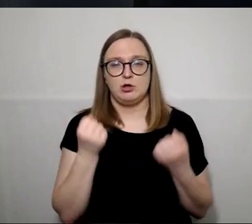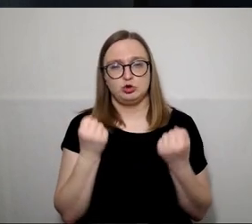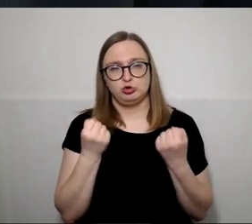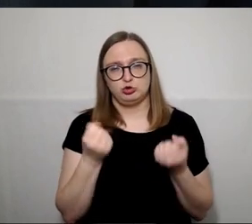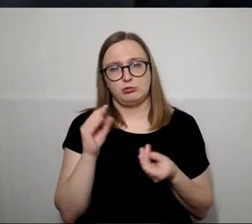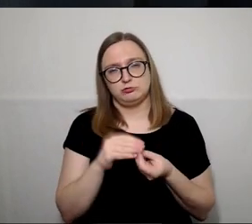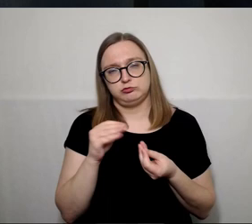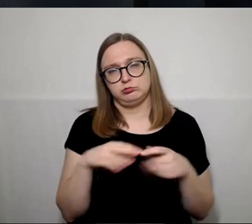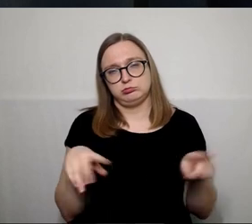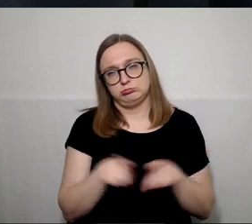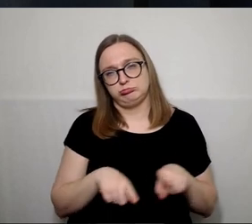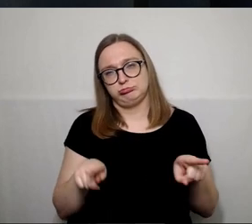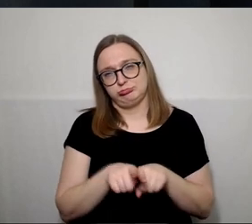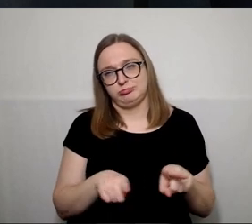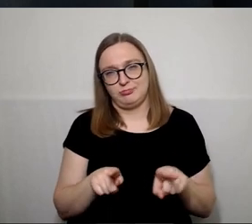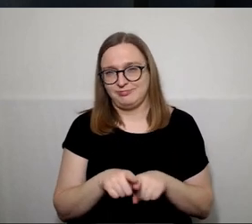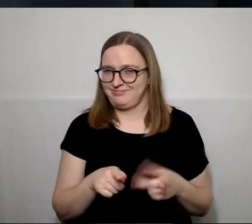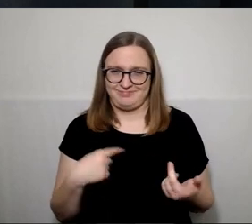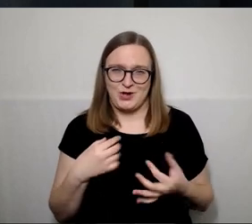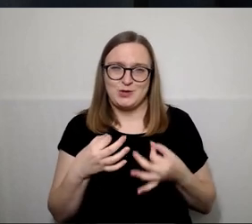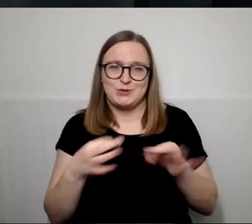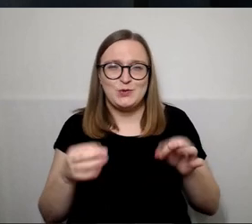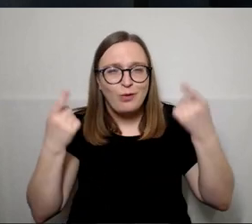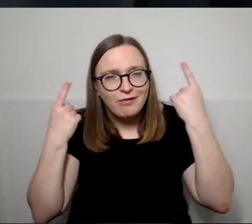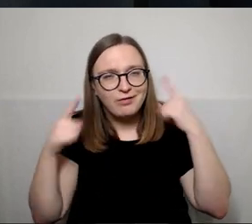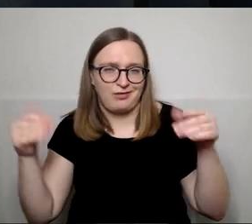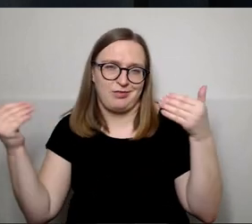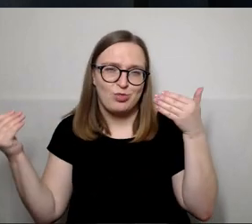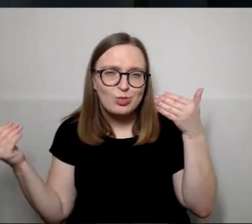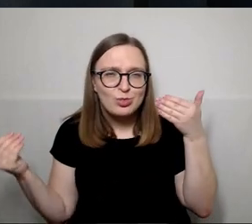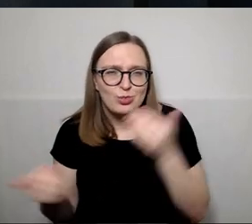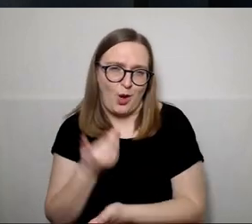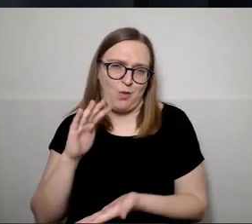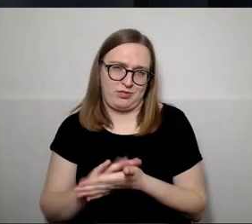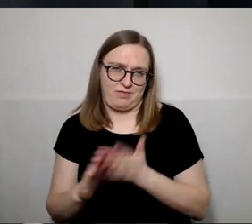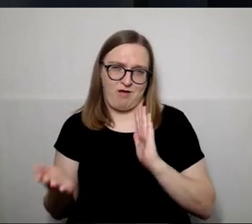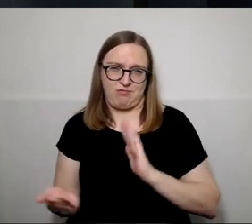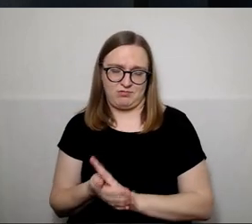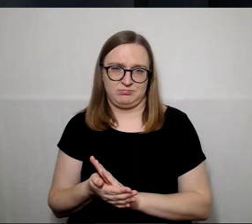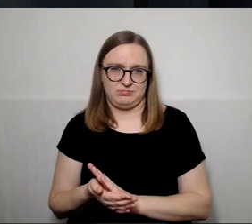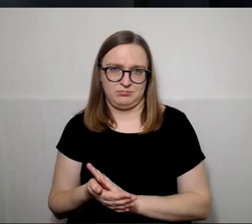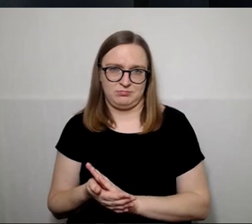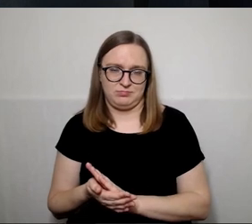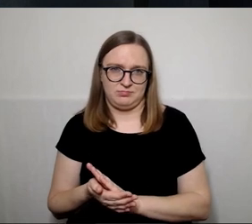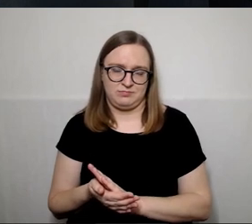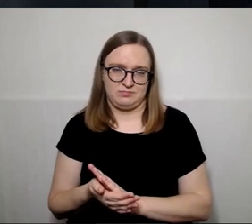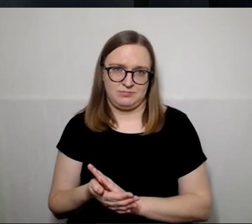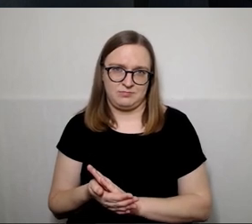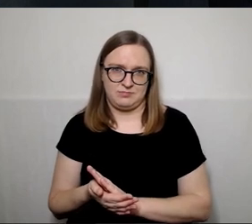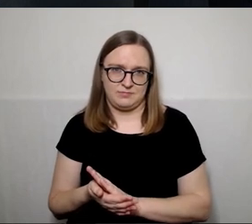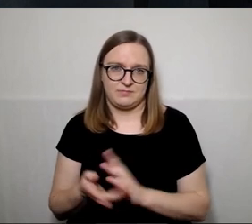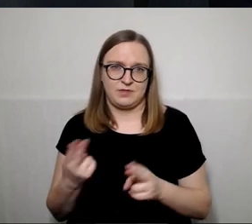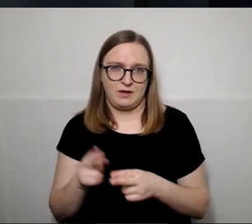Mes kviečiame už kitokią tvarką, kuri bus mūsų